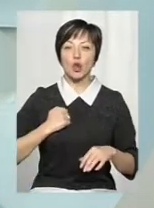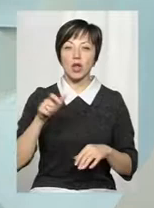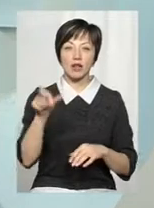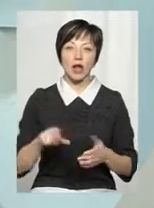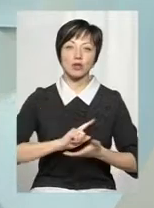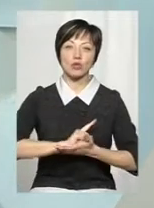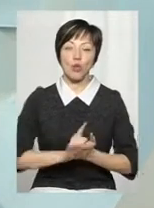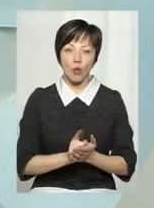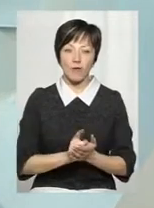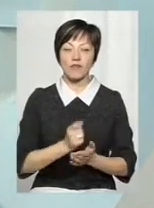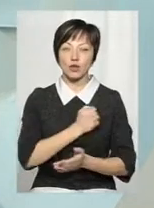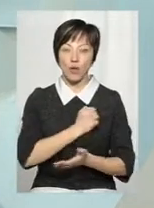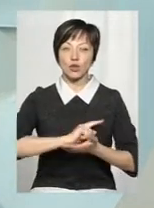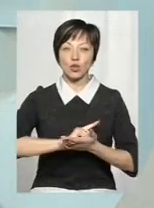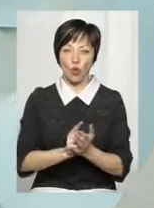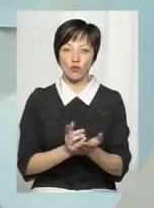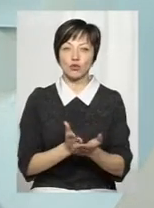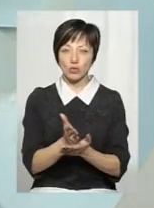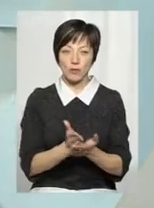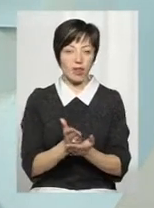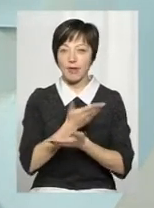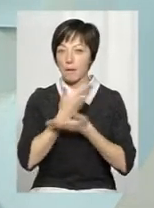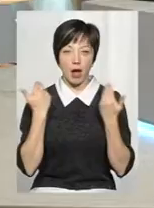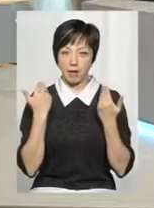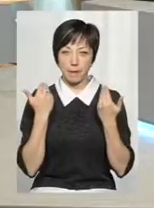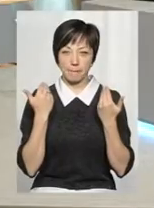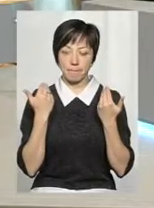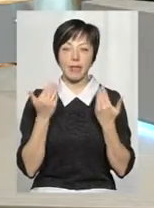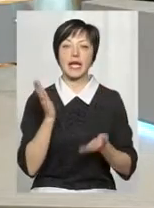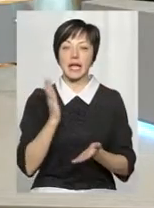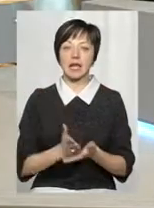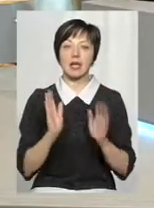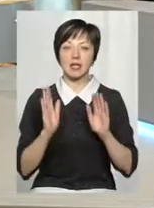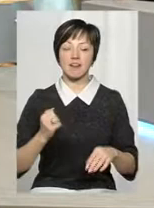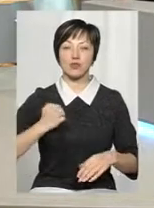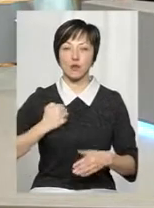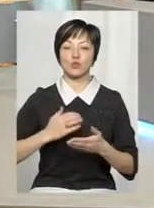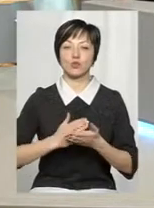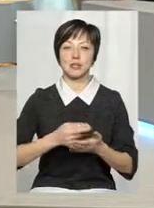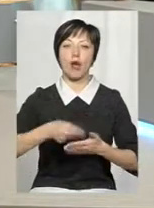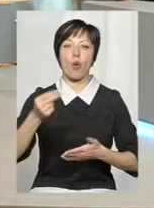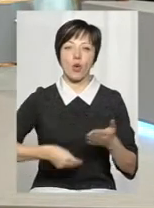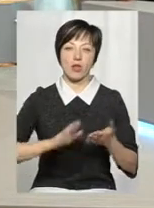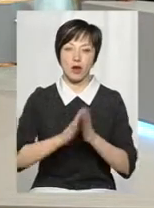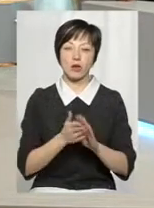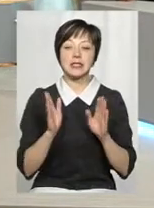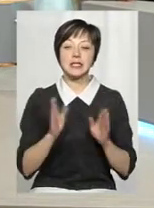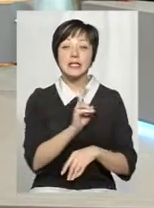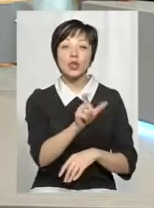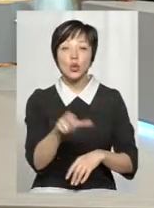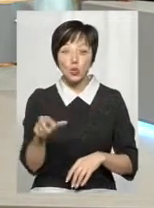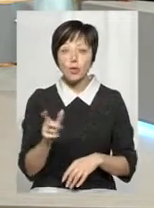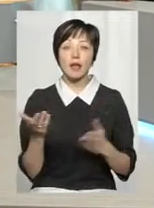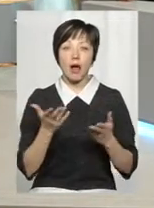строкової військової служби немає. Є тільки військовослужбовці за контрактом. Це ті люди, які